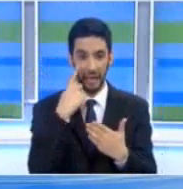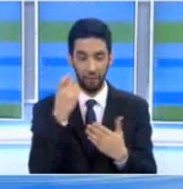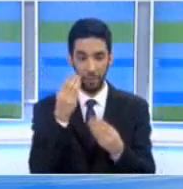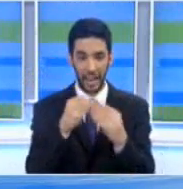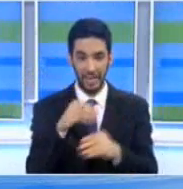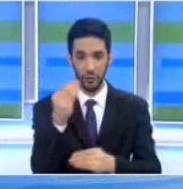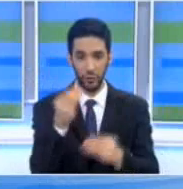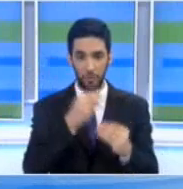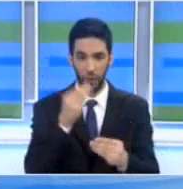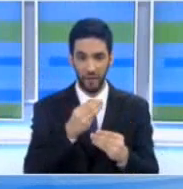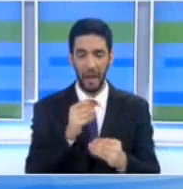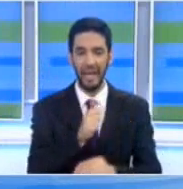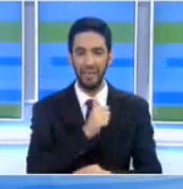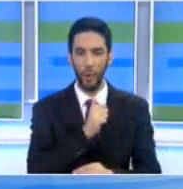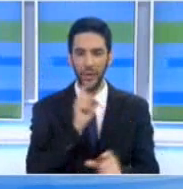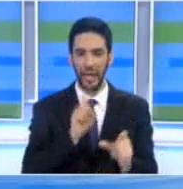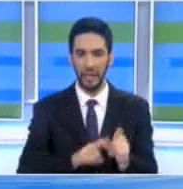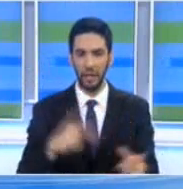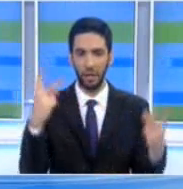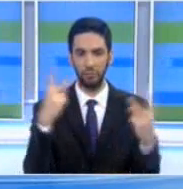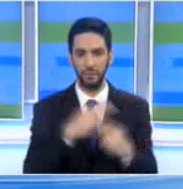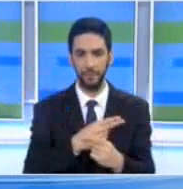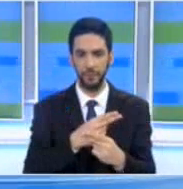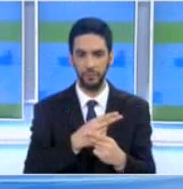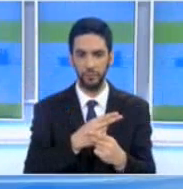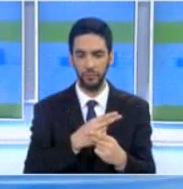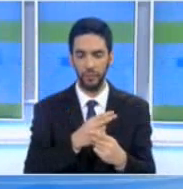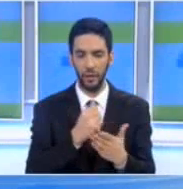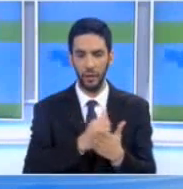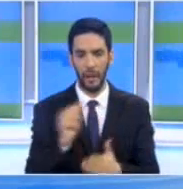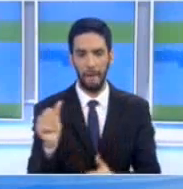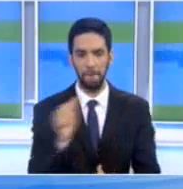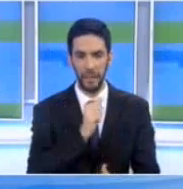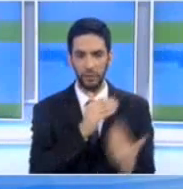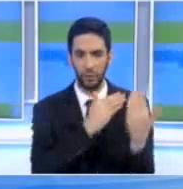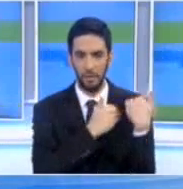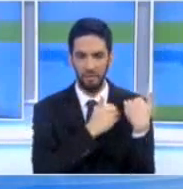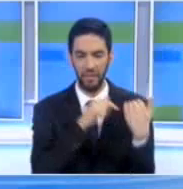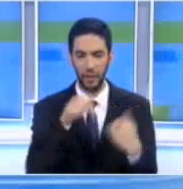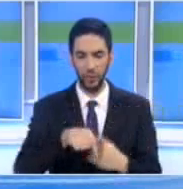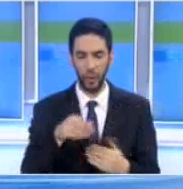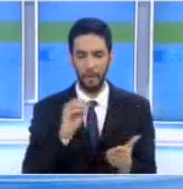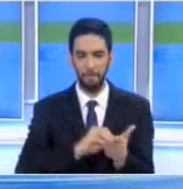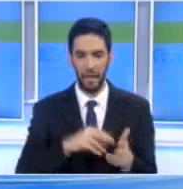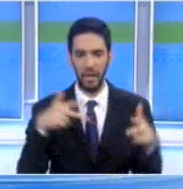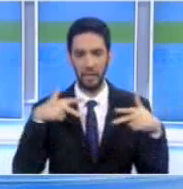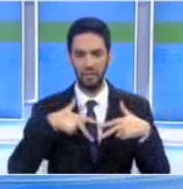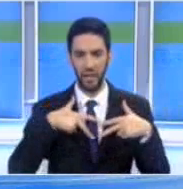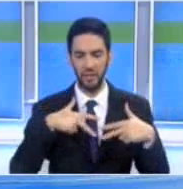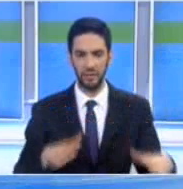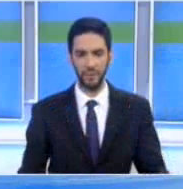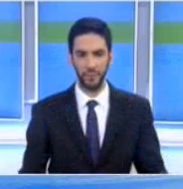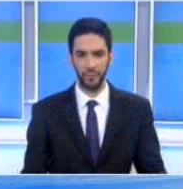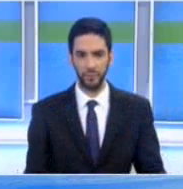ανασταλούν οι διαδικασίες ιδιωτικοποίησης του λιμανιού Λεμεσού και να αναλάβει τη λειτουργία του η αρχή λιμένων